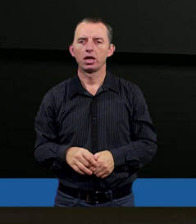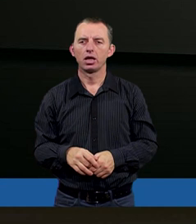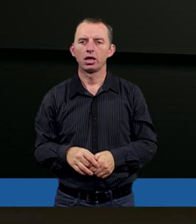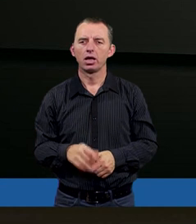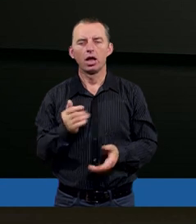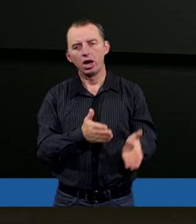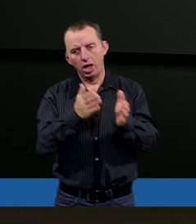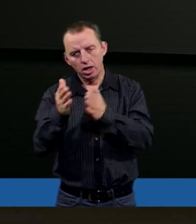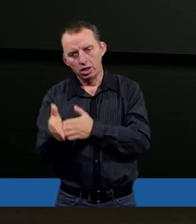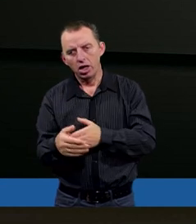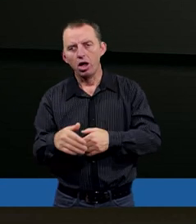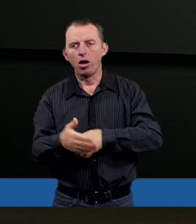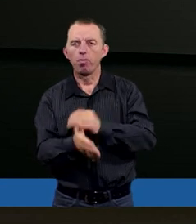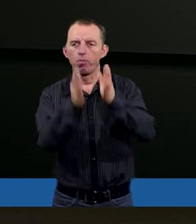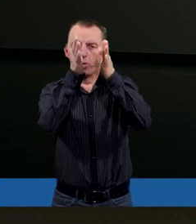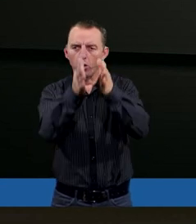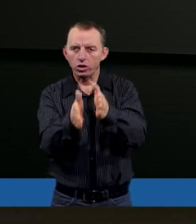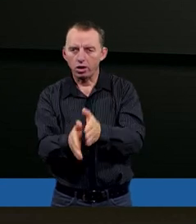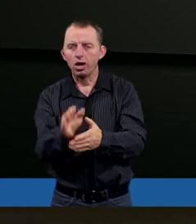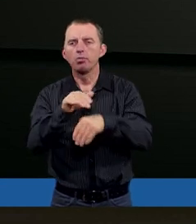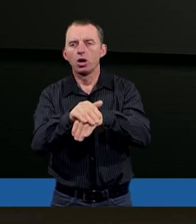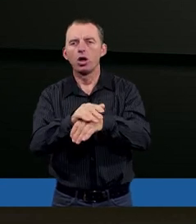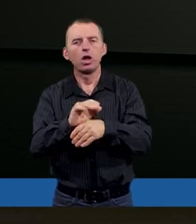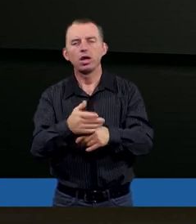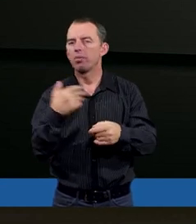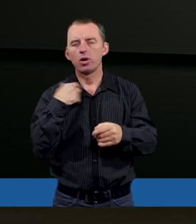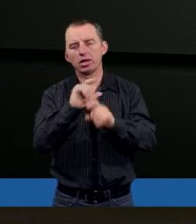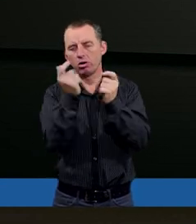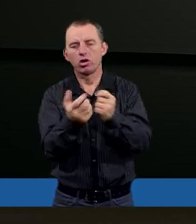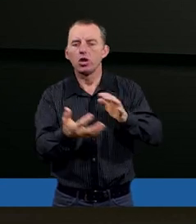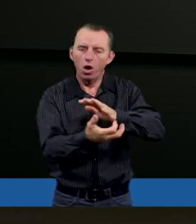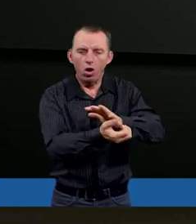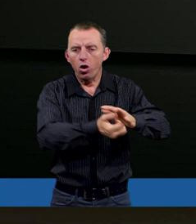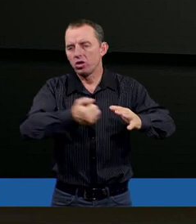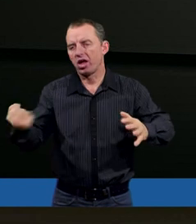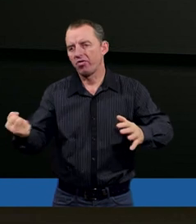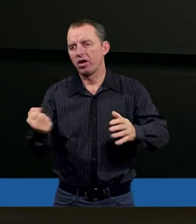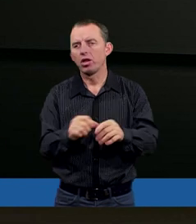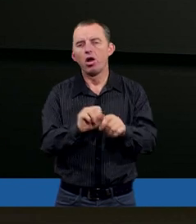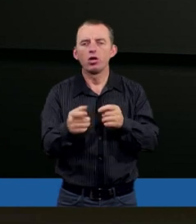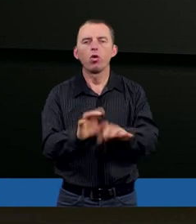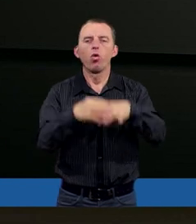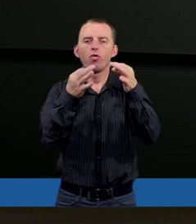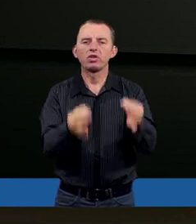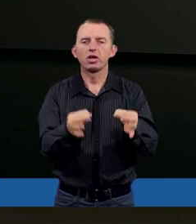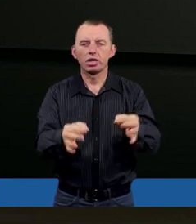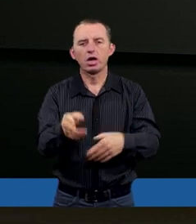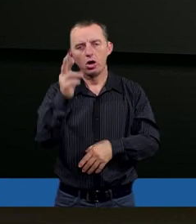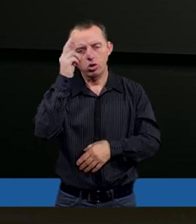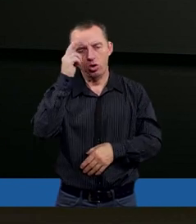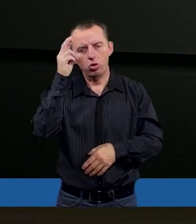Kolejny przykład, że postawa przyjaciół Hioba nie była tak całkiem oderwana od ówczesnego rozumienia